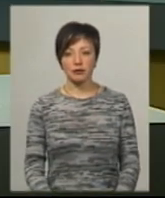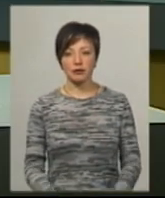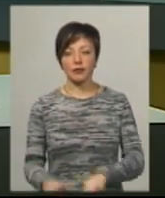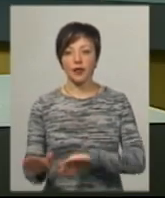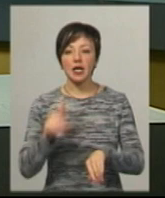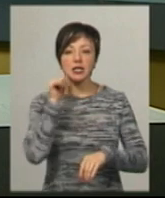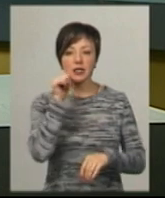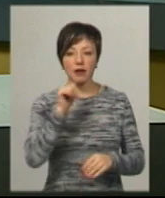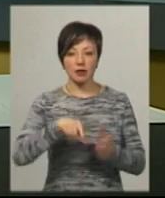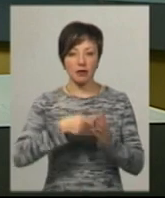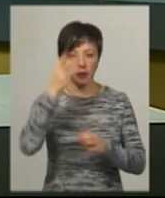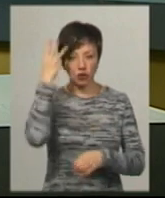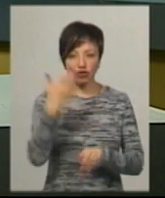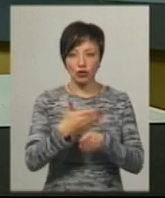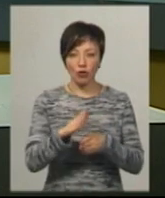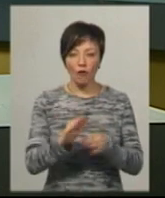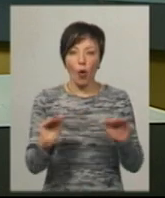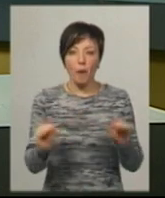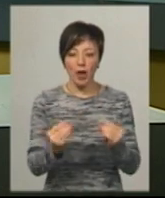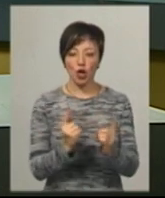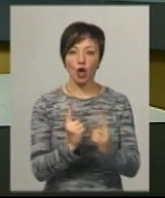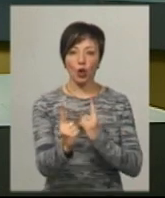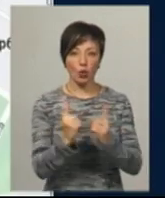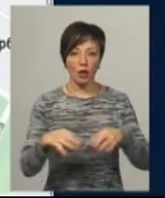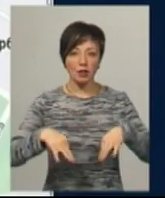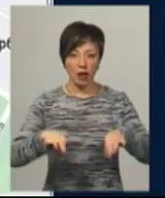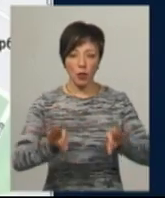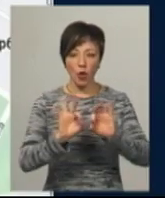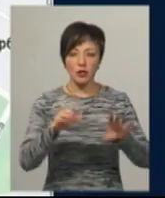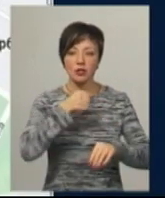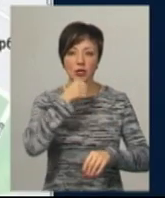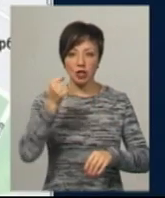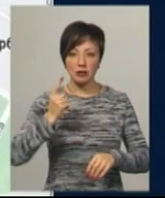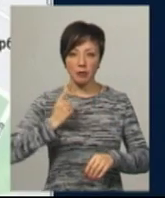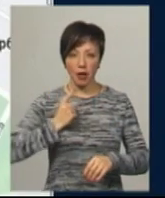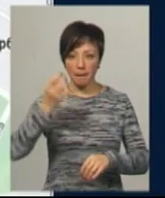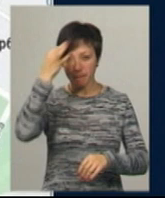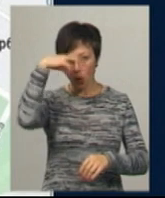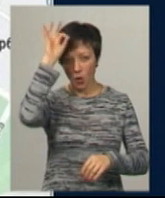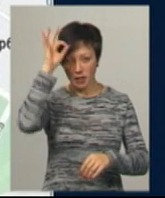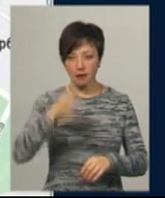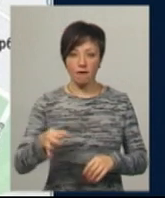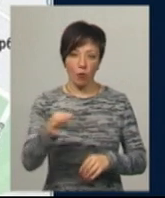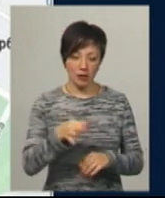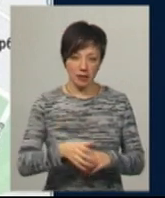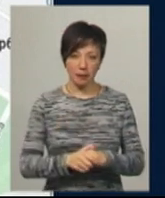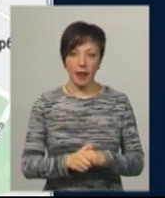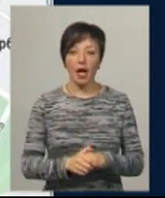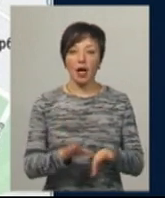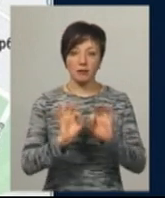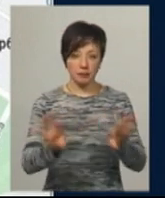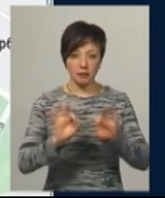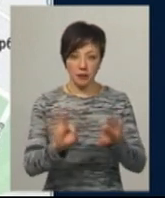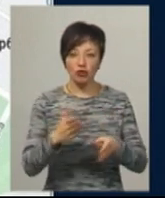Завтра у Хмельницькому частково обмежать рух транспорту. Про це розповіла старший інспектор патрульної поліції в області Людмила Чернелевська. За її